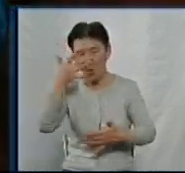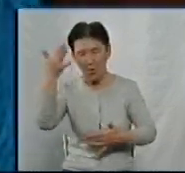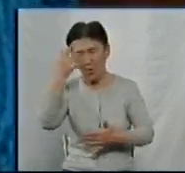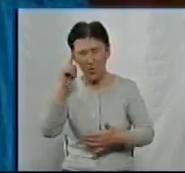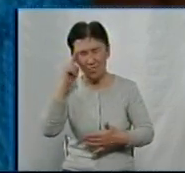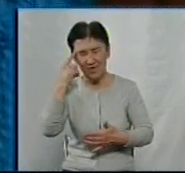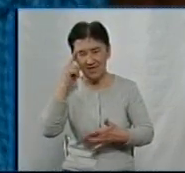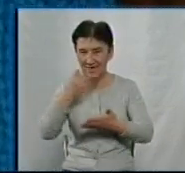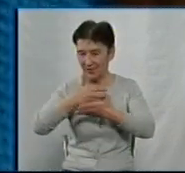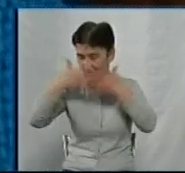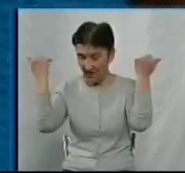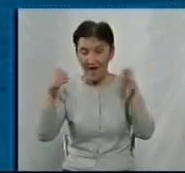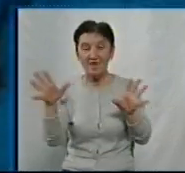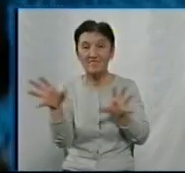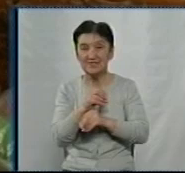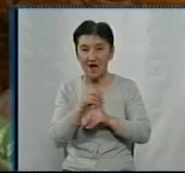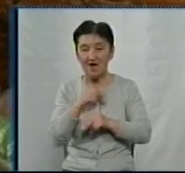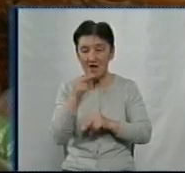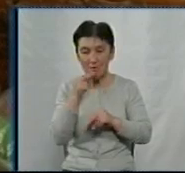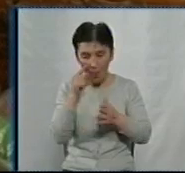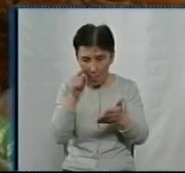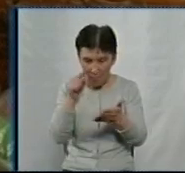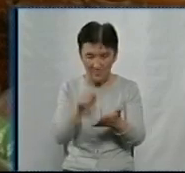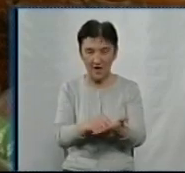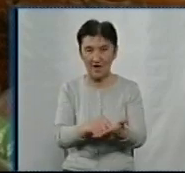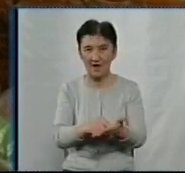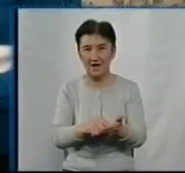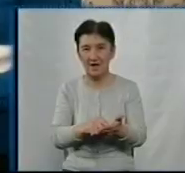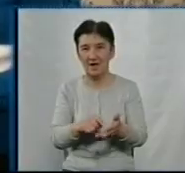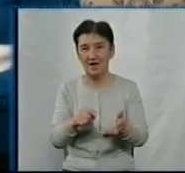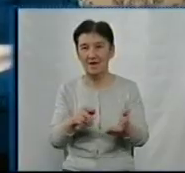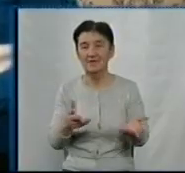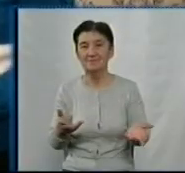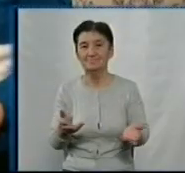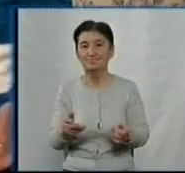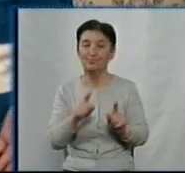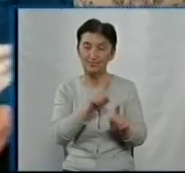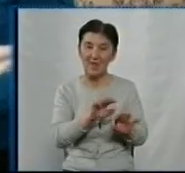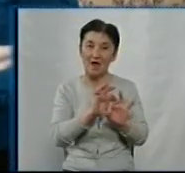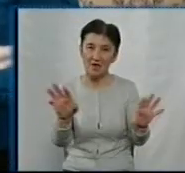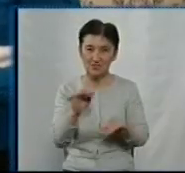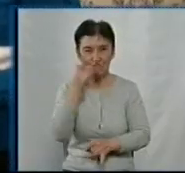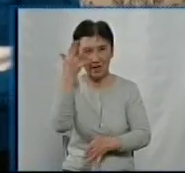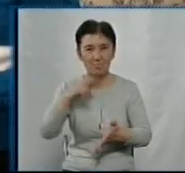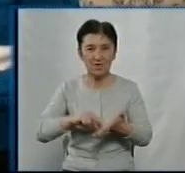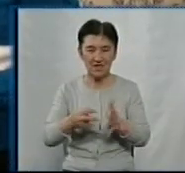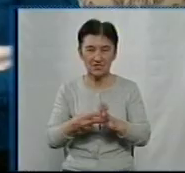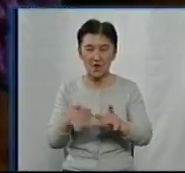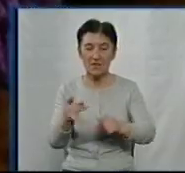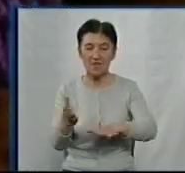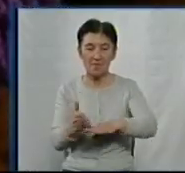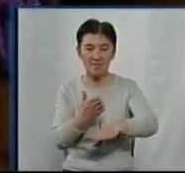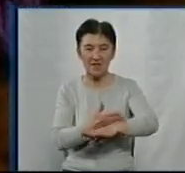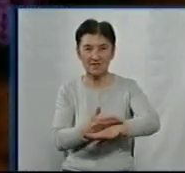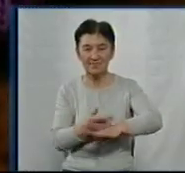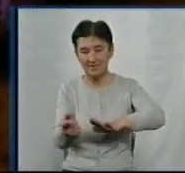увага тільки в в'язанні, відволікаюсь. Любов Тарасенко каже, планує створити чобітки на підошві,